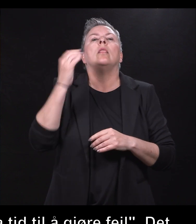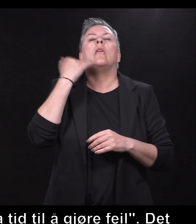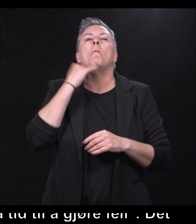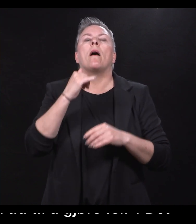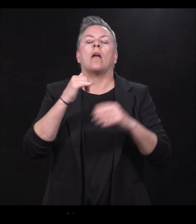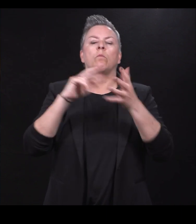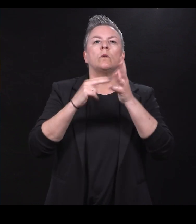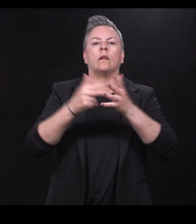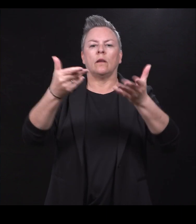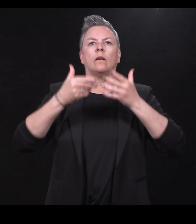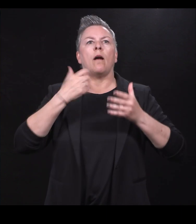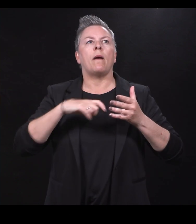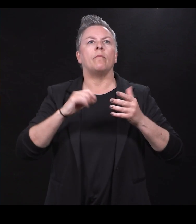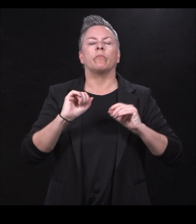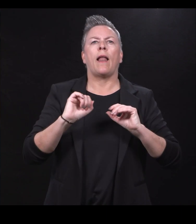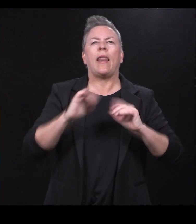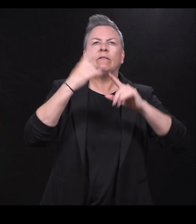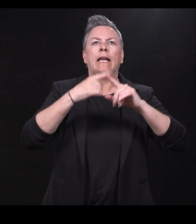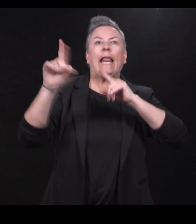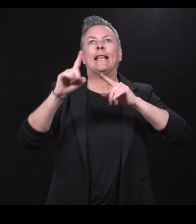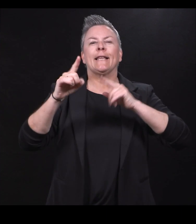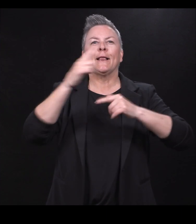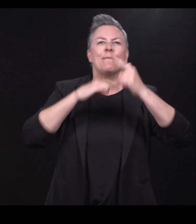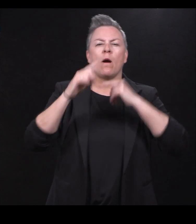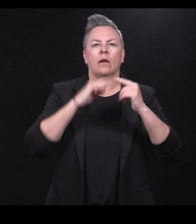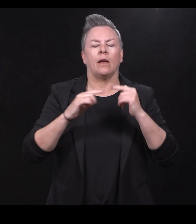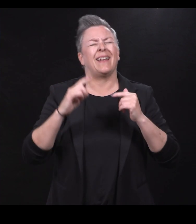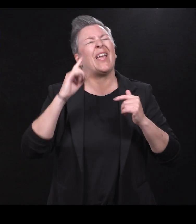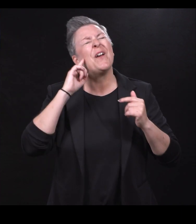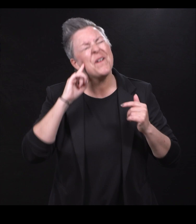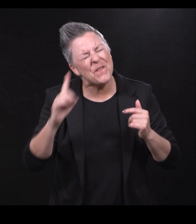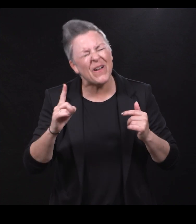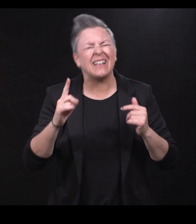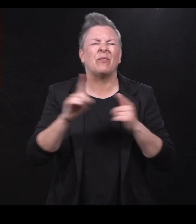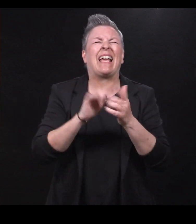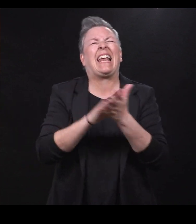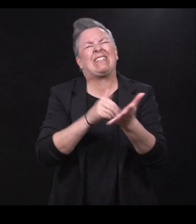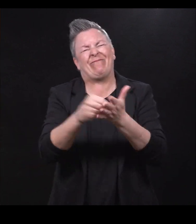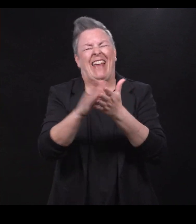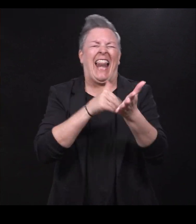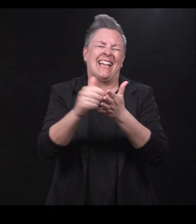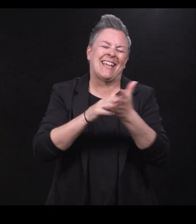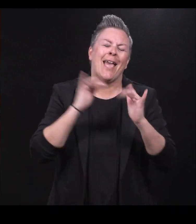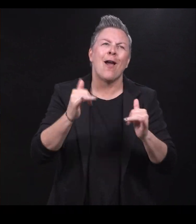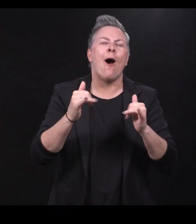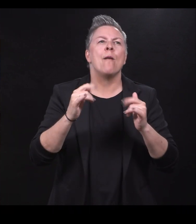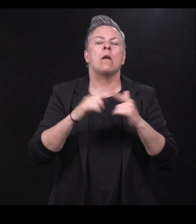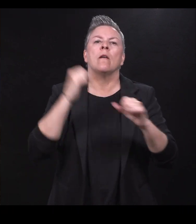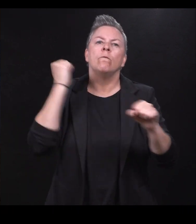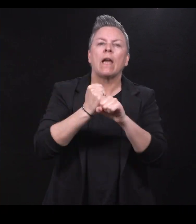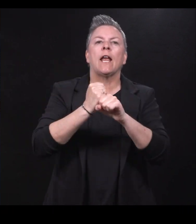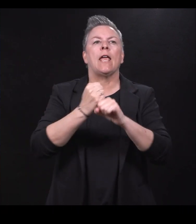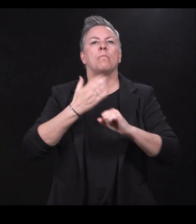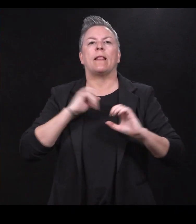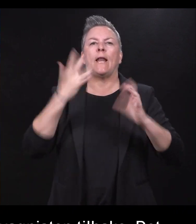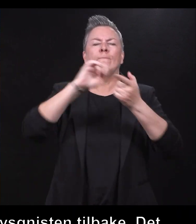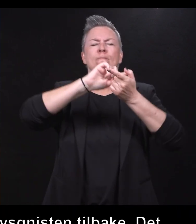livsknissen tilbake igjen, vet du slett. Det høres veldig klisje ut når man sier det, men det snudde jeg om på